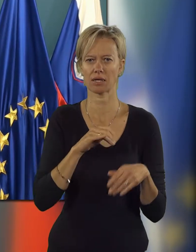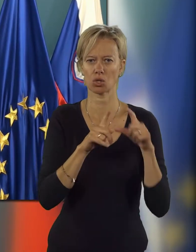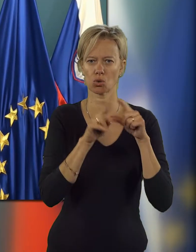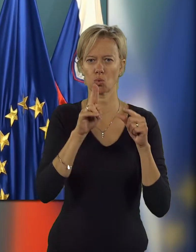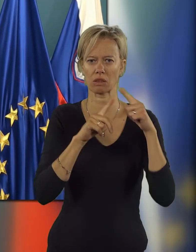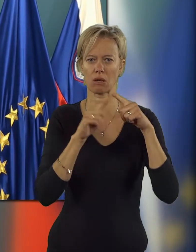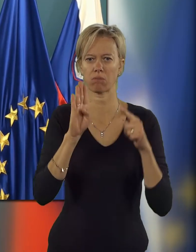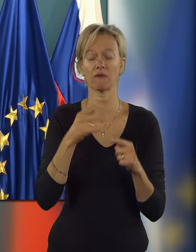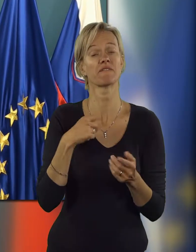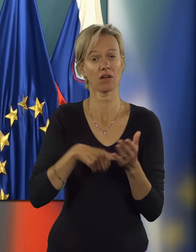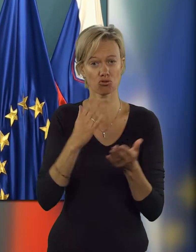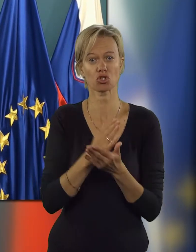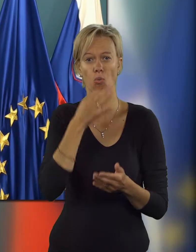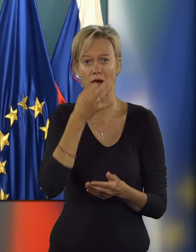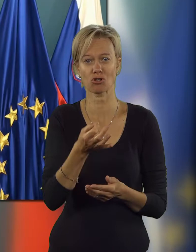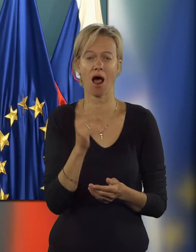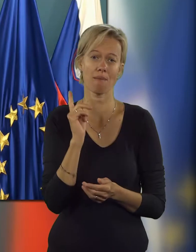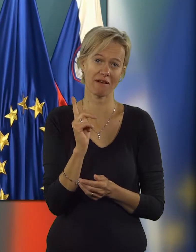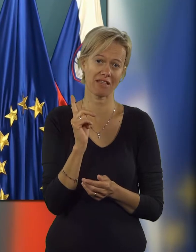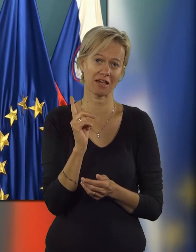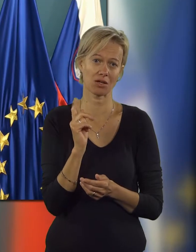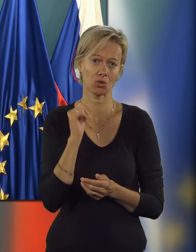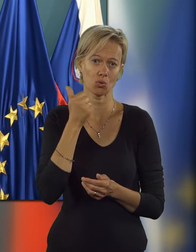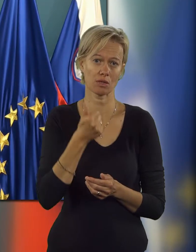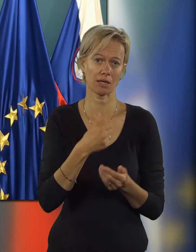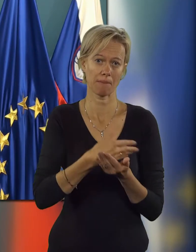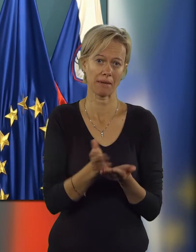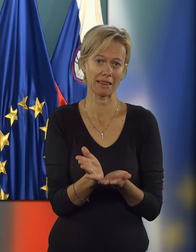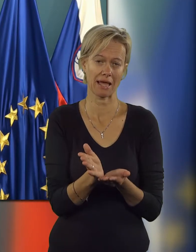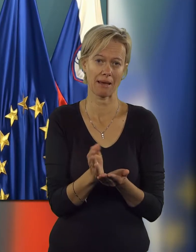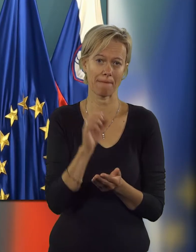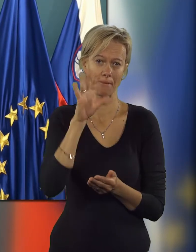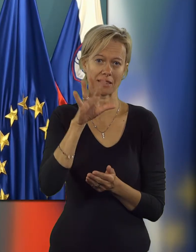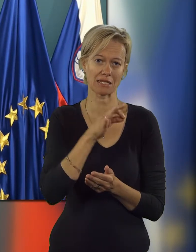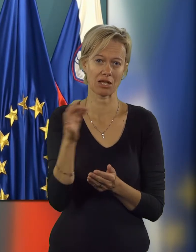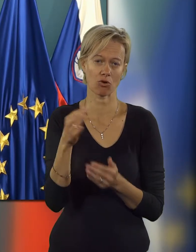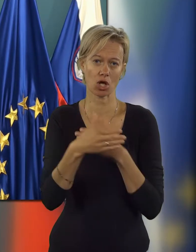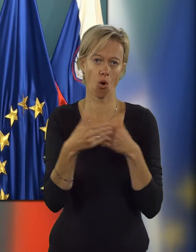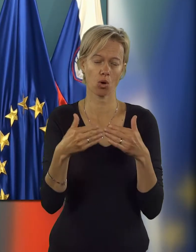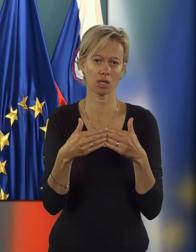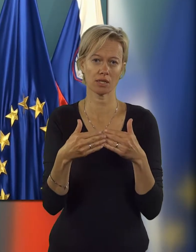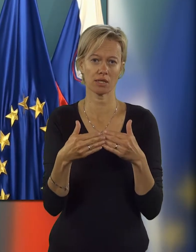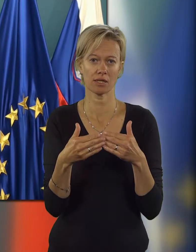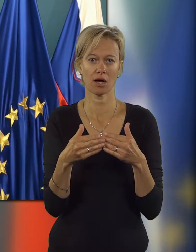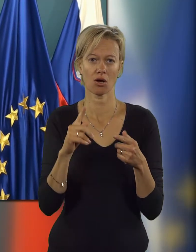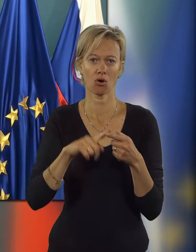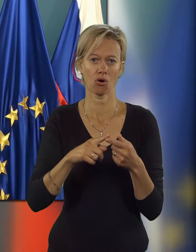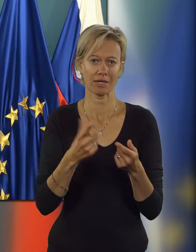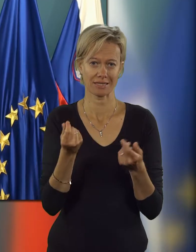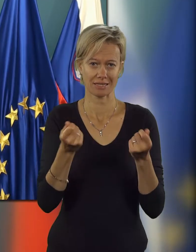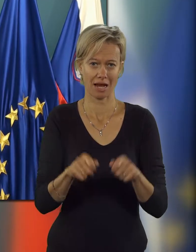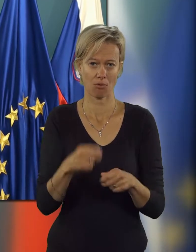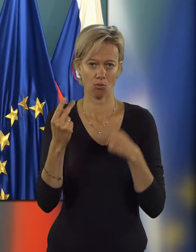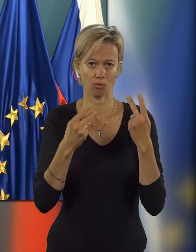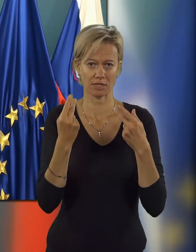DUTB. Večkrat sem vas to že vprašala, pa vendar jutri mine je ta 15 dnevni rok, ko je